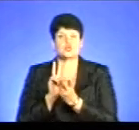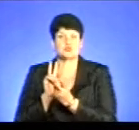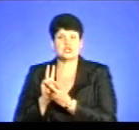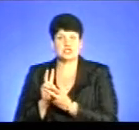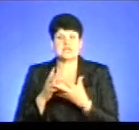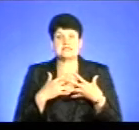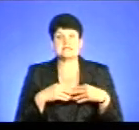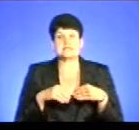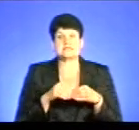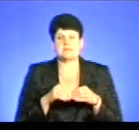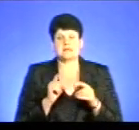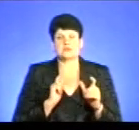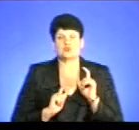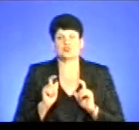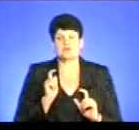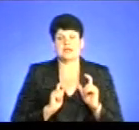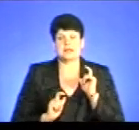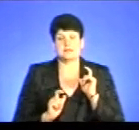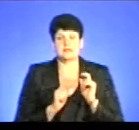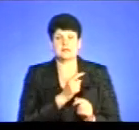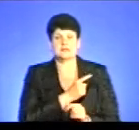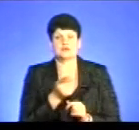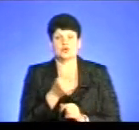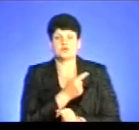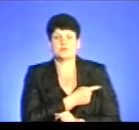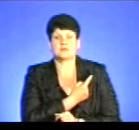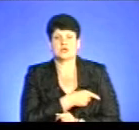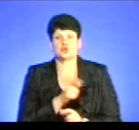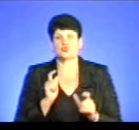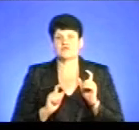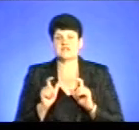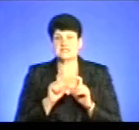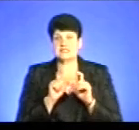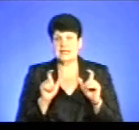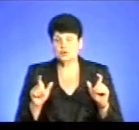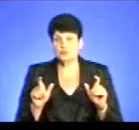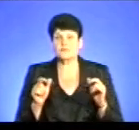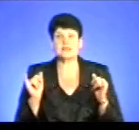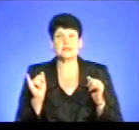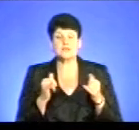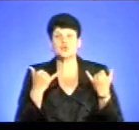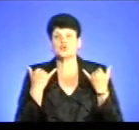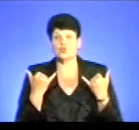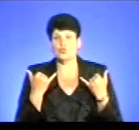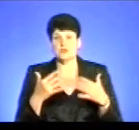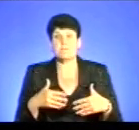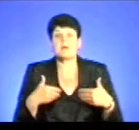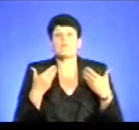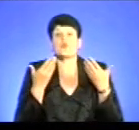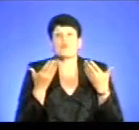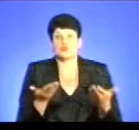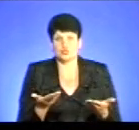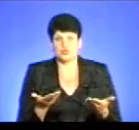студентами Тернопільського державного медичного університету. Сьогодні ми пропонуємо